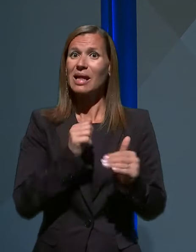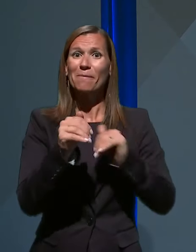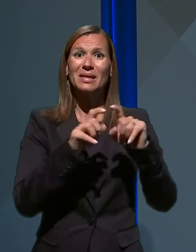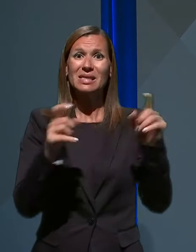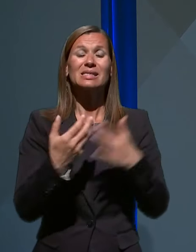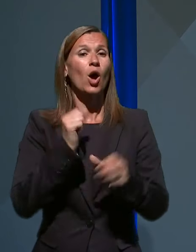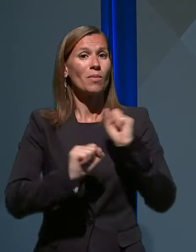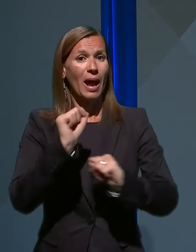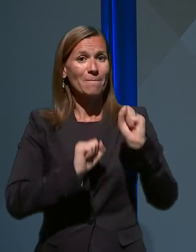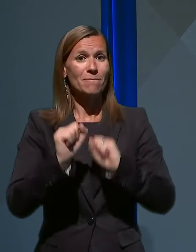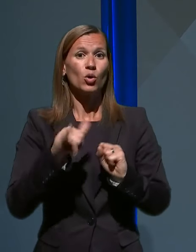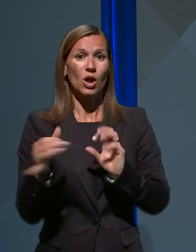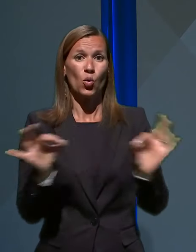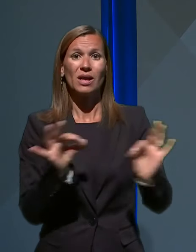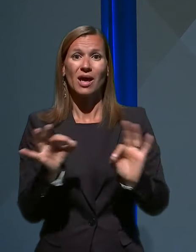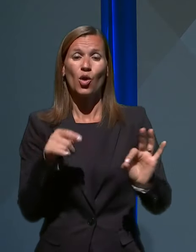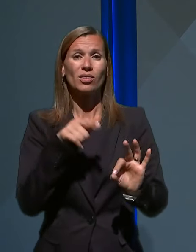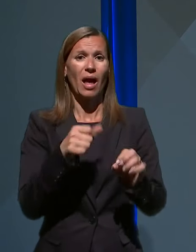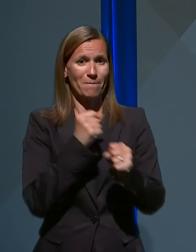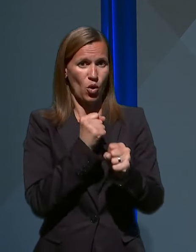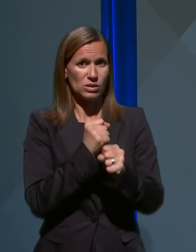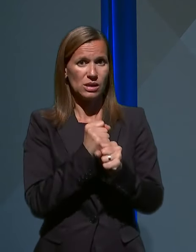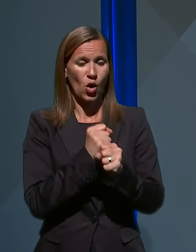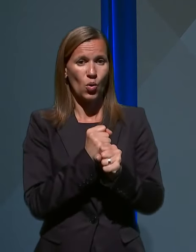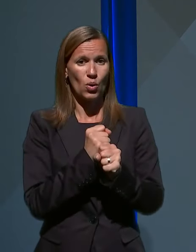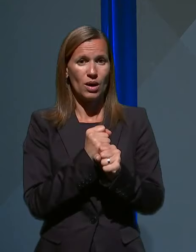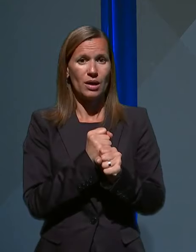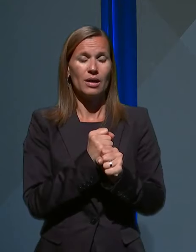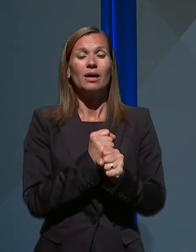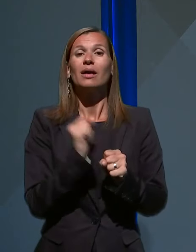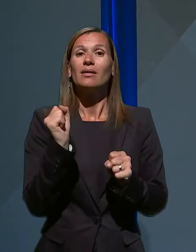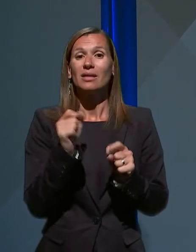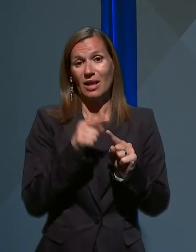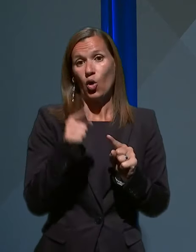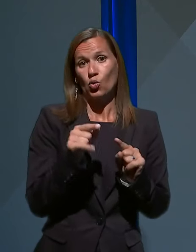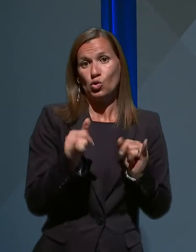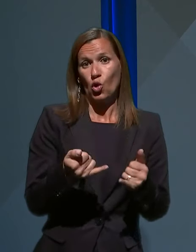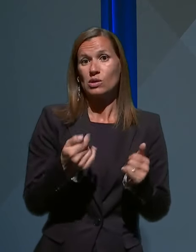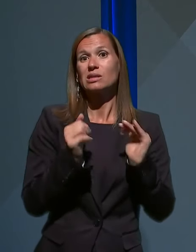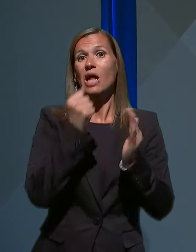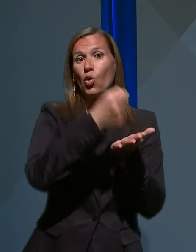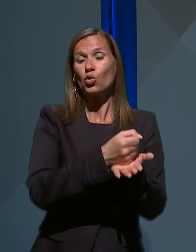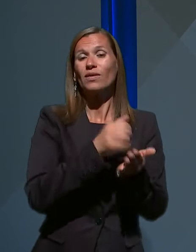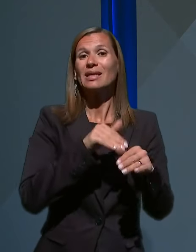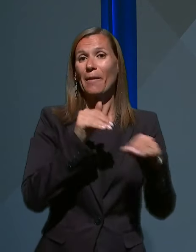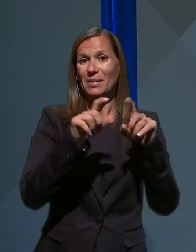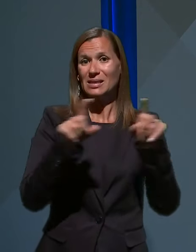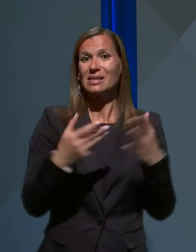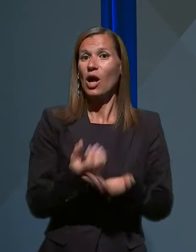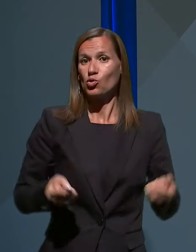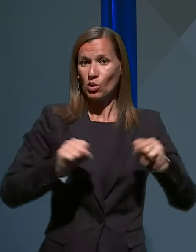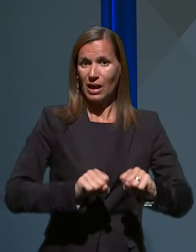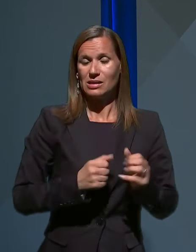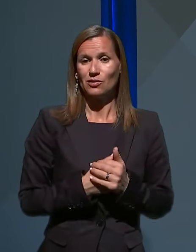obrambo urejalo ta posel. Saj tako so nam zagotovili na ministrstvu za gospodarstvo.